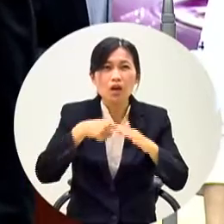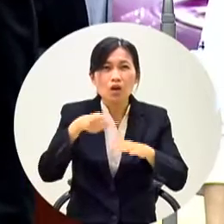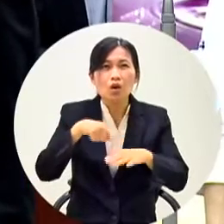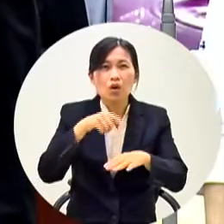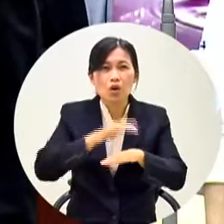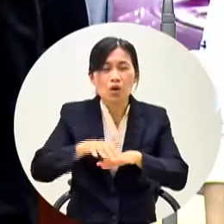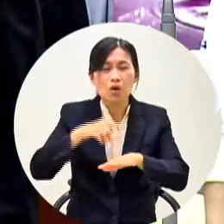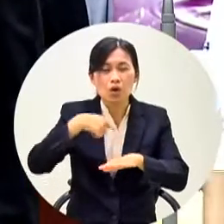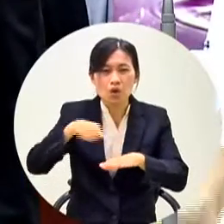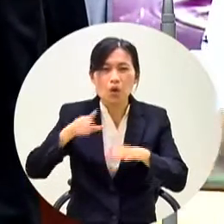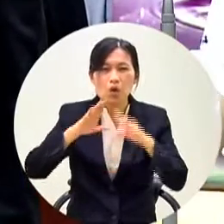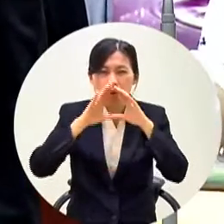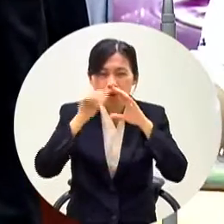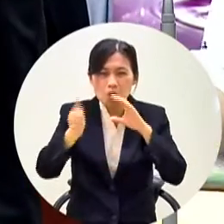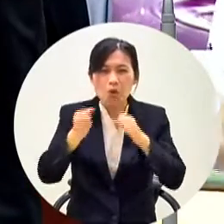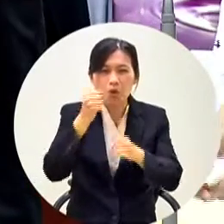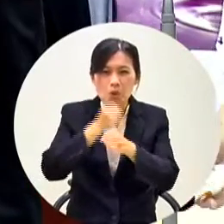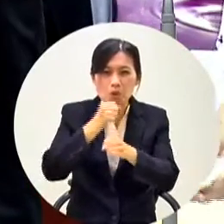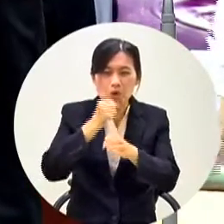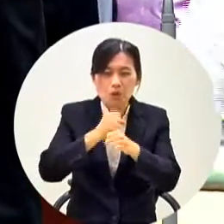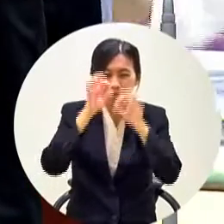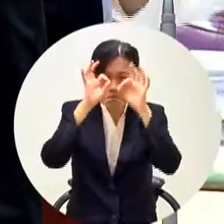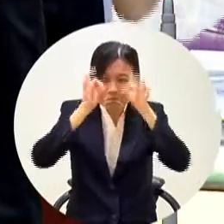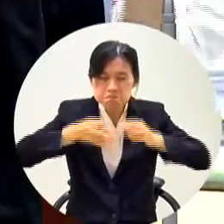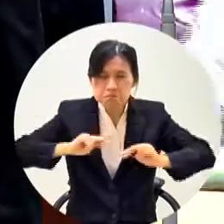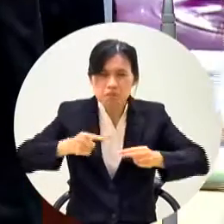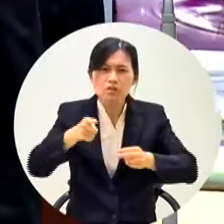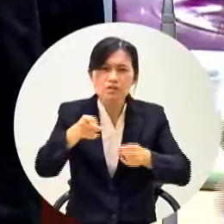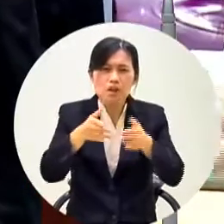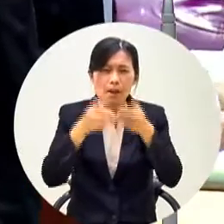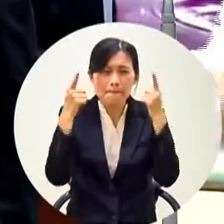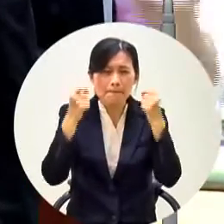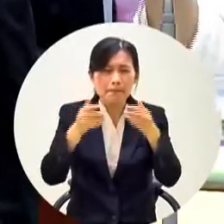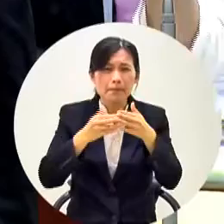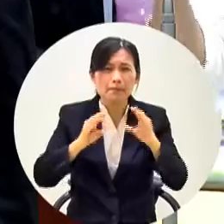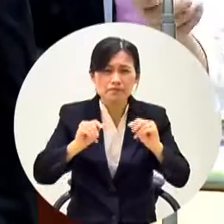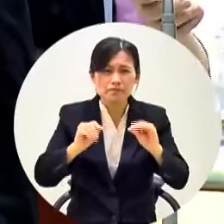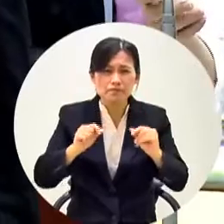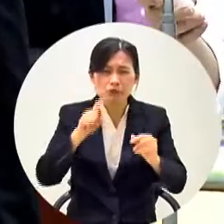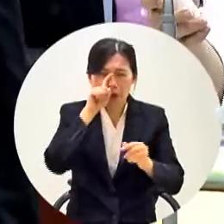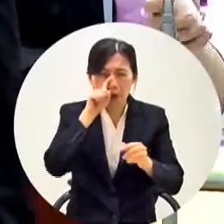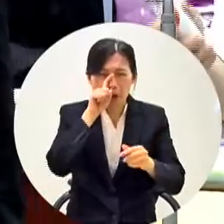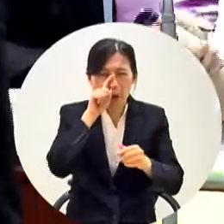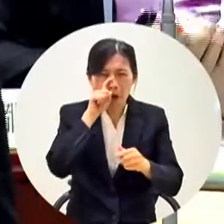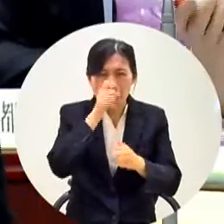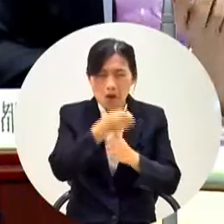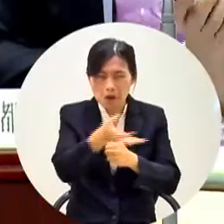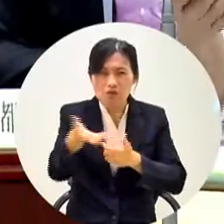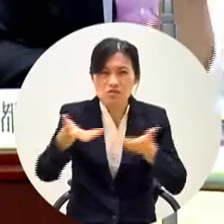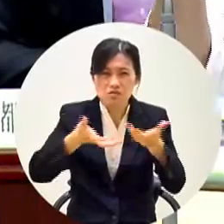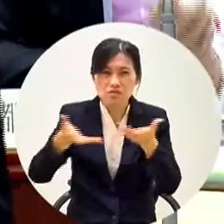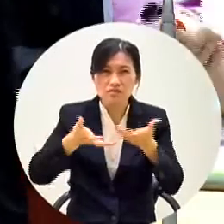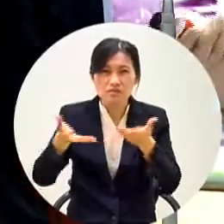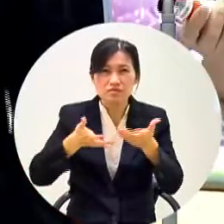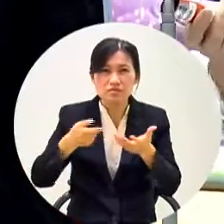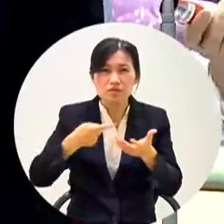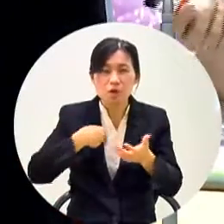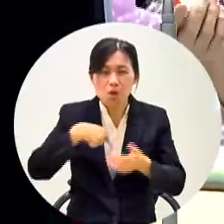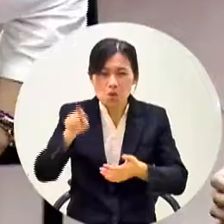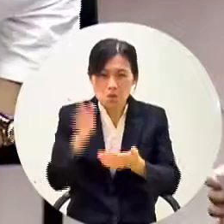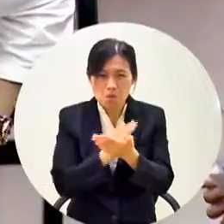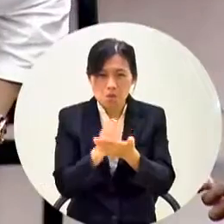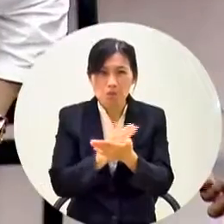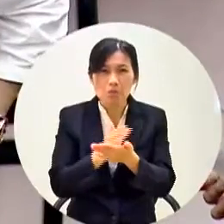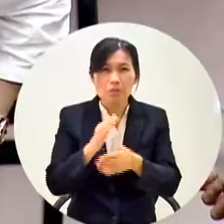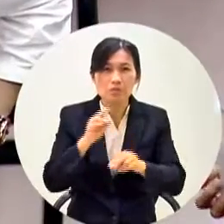回去做個監討因為你原來要的那塊地大概有污染上面的狀況我們也會來分析OK好你請坐好謝謝